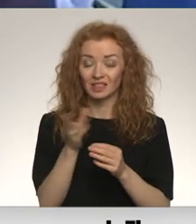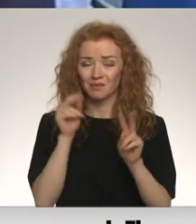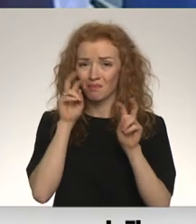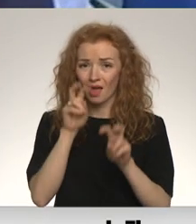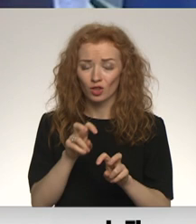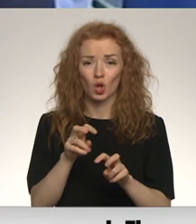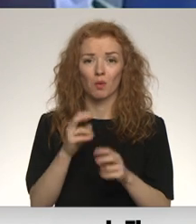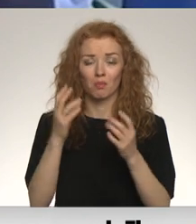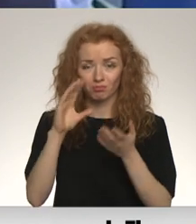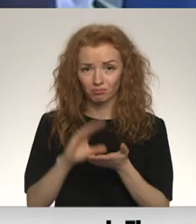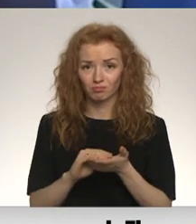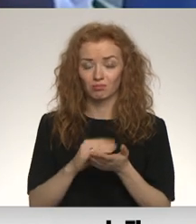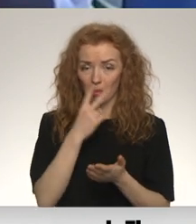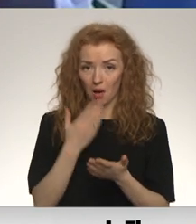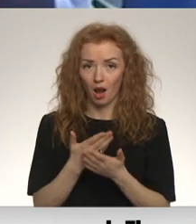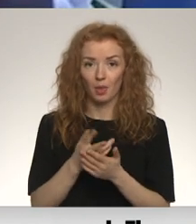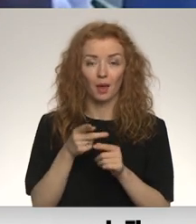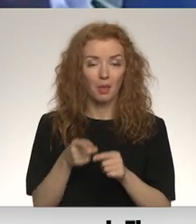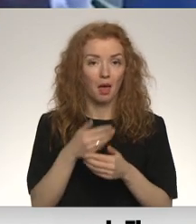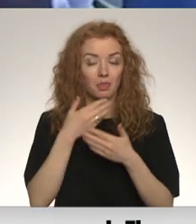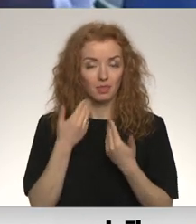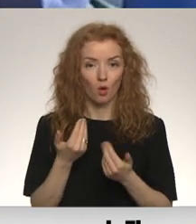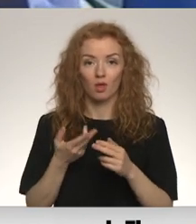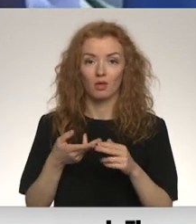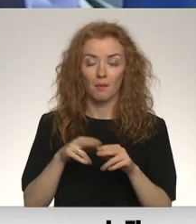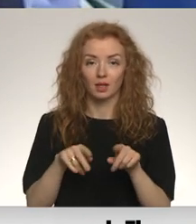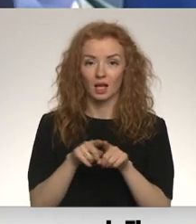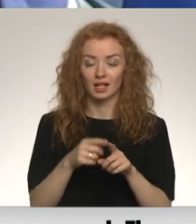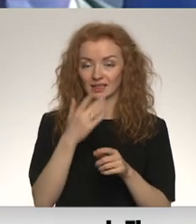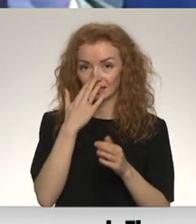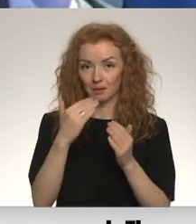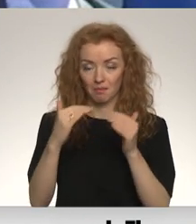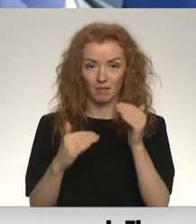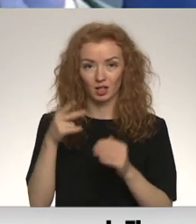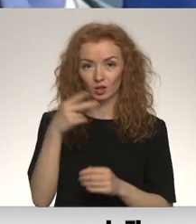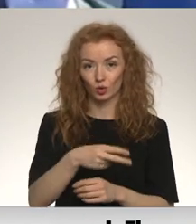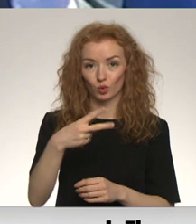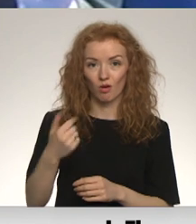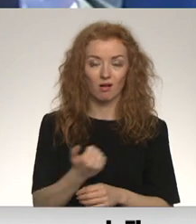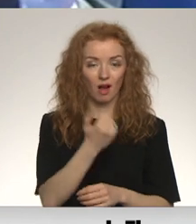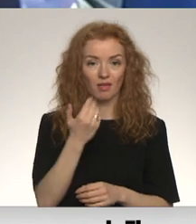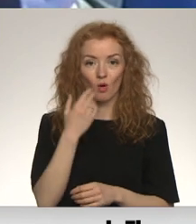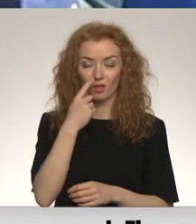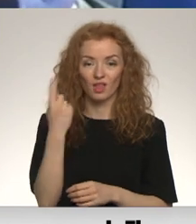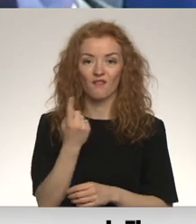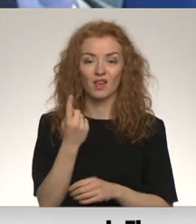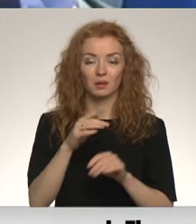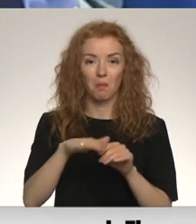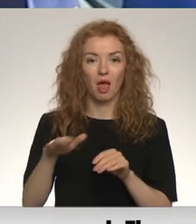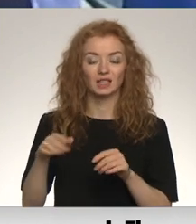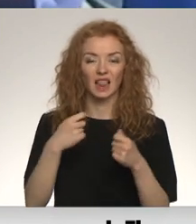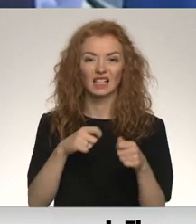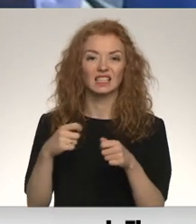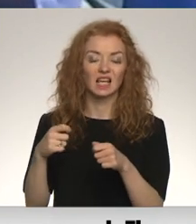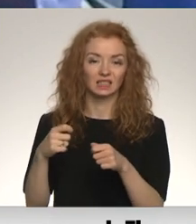citi pieredze liecina, ka tā tas nevarētu būt. Tāpat arī cipars, ka 2020. gadā nav neviens bērnu tirzniecības